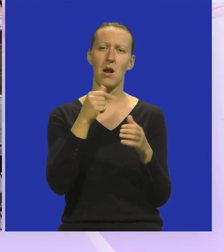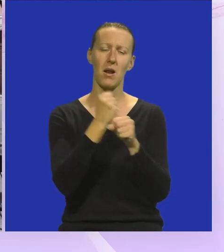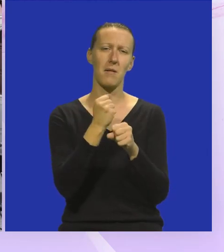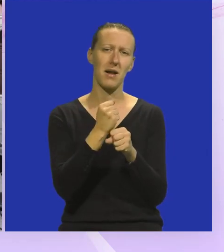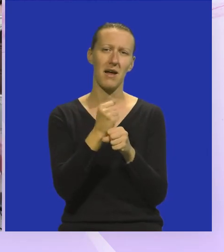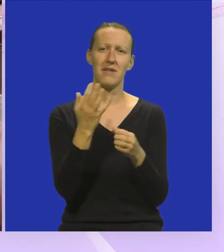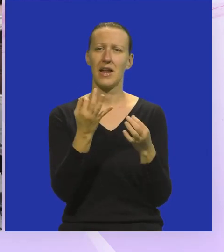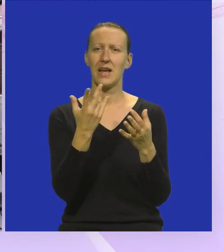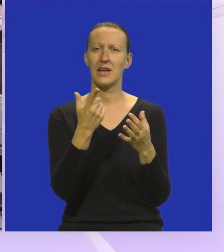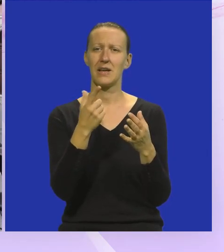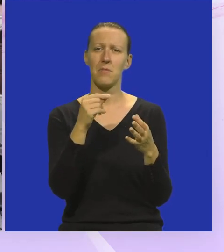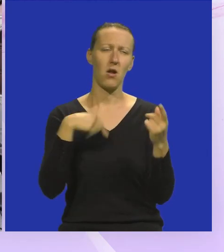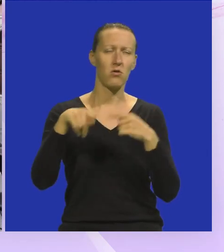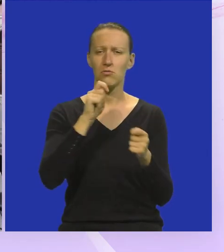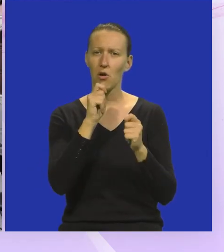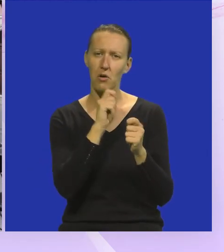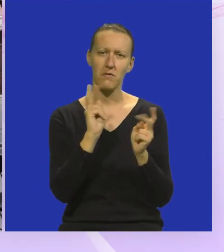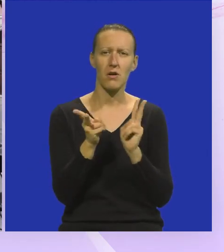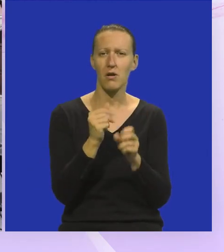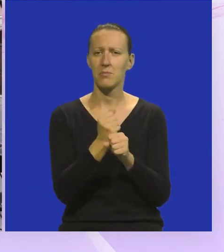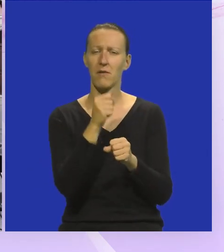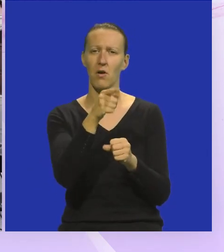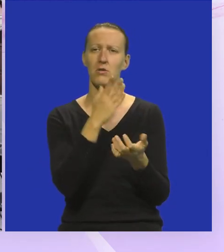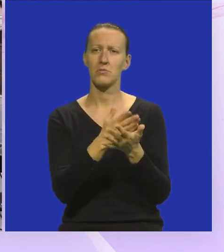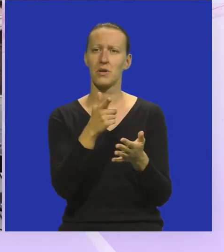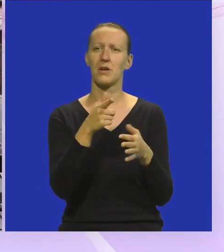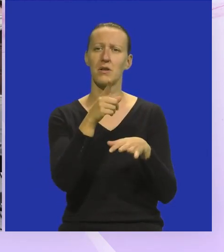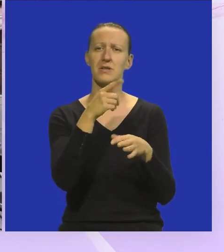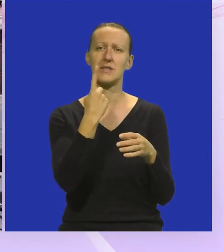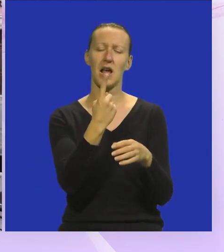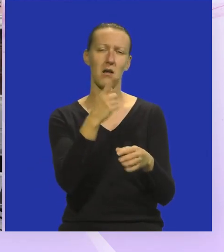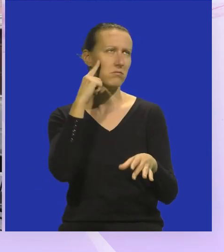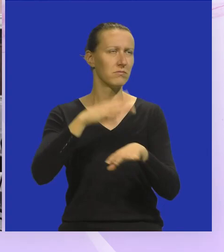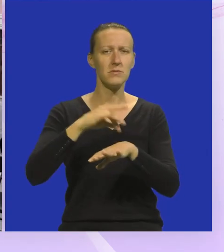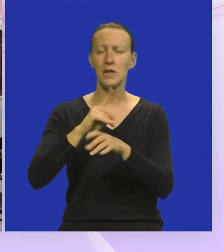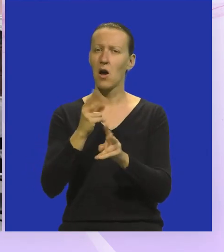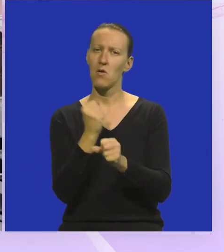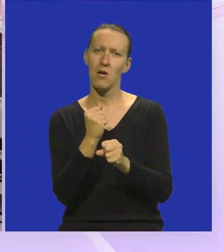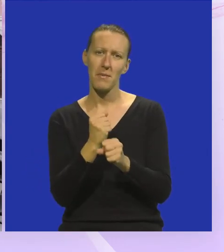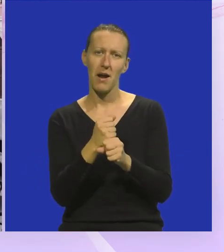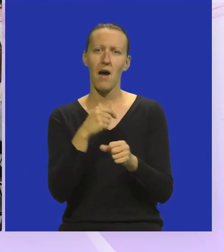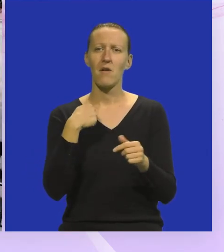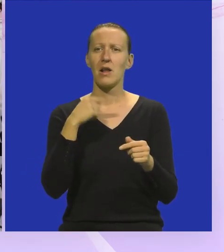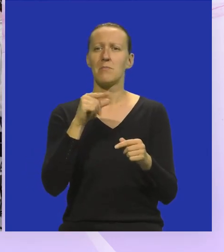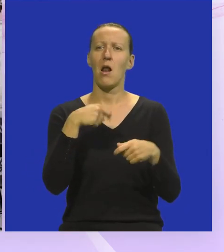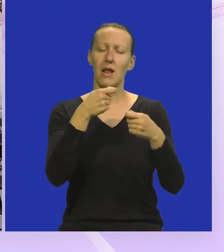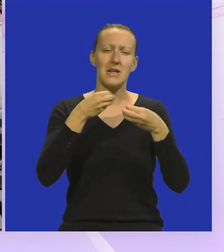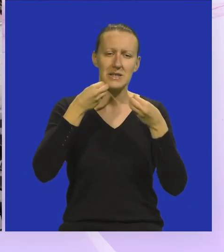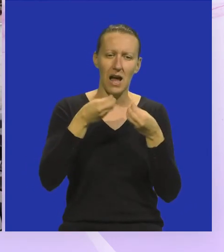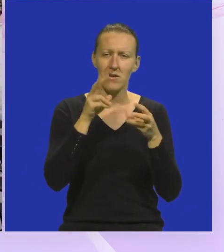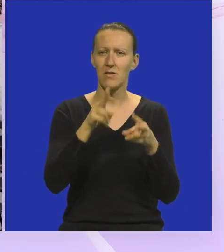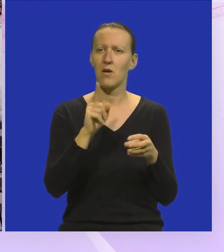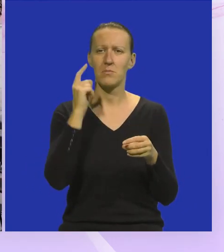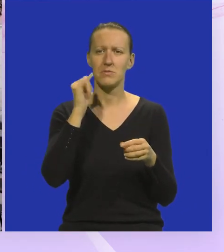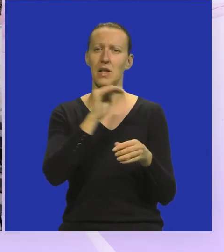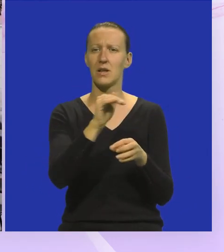napravili neki brainstorming i tako, znači oni su uglavnom bili nositelje svojih ideja, kako bi rekla, ali tu i tamo sam dala neki savjeti i